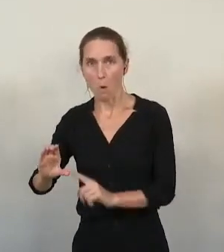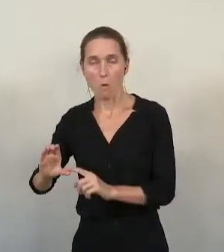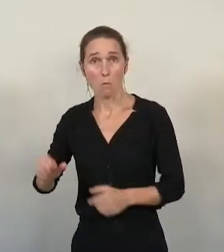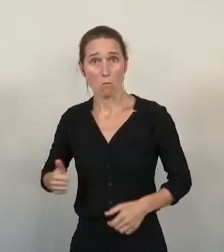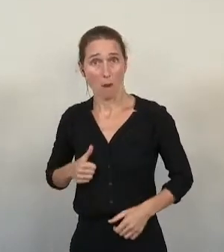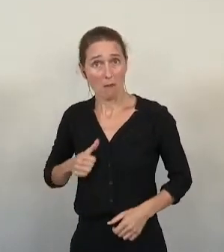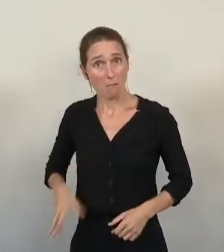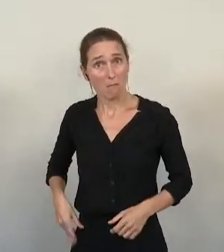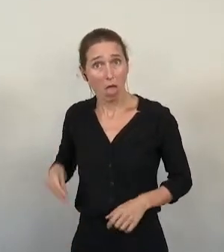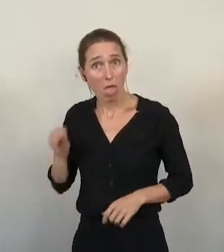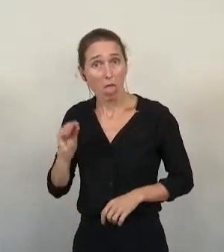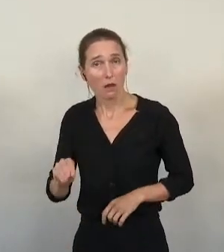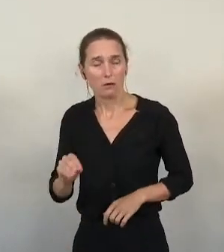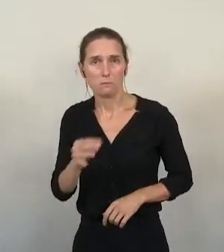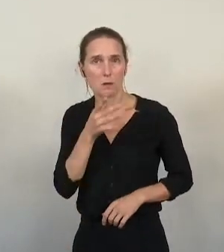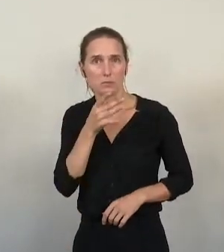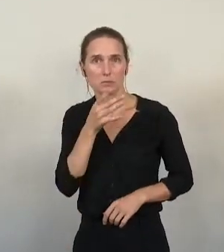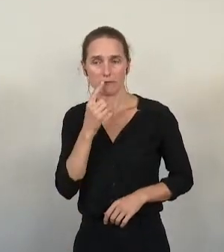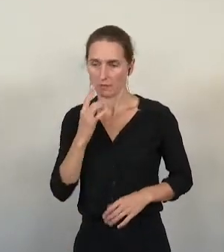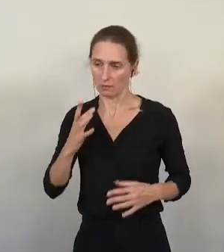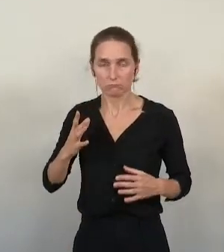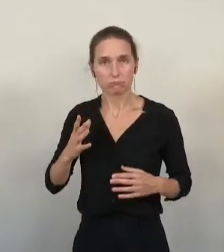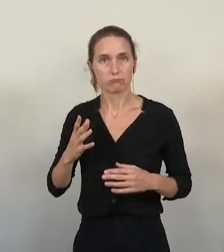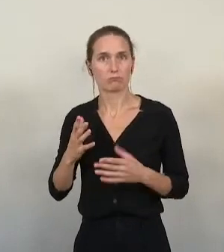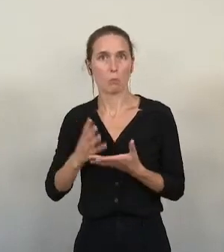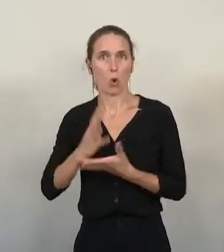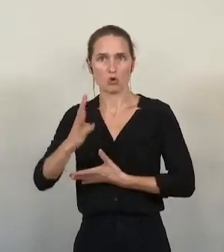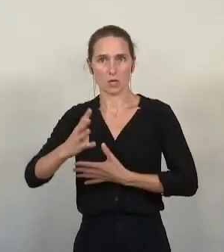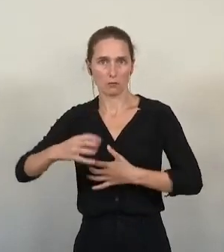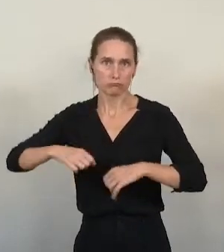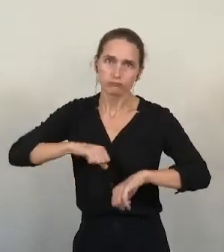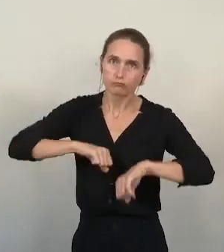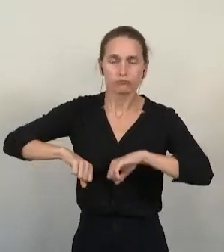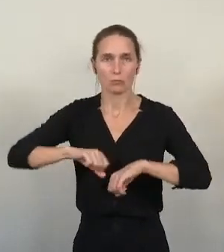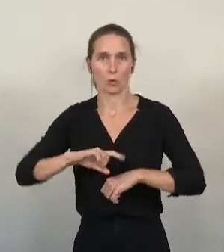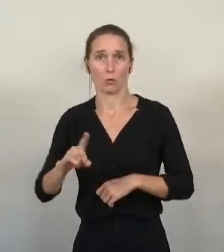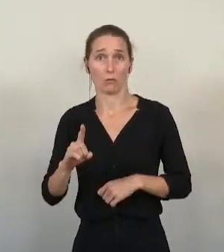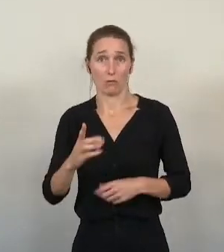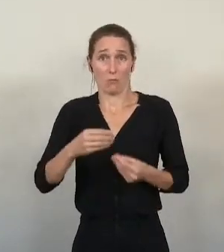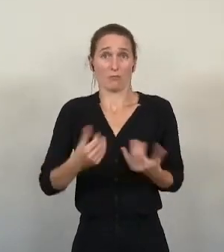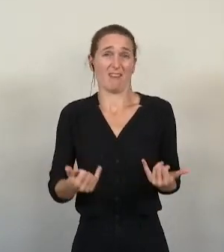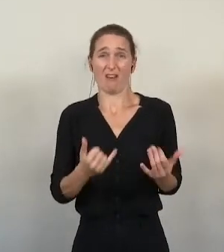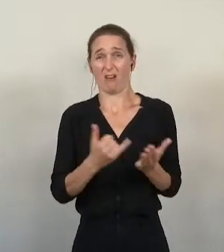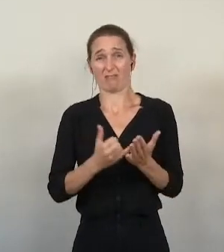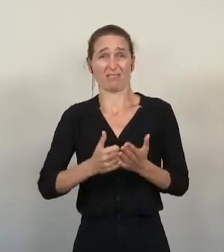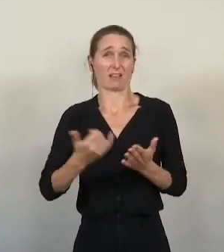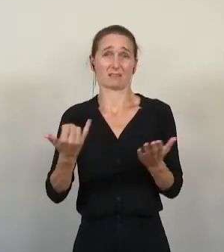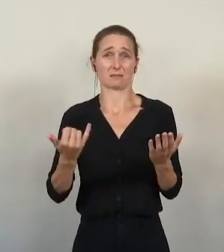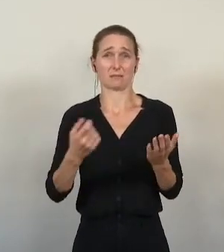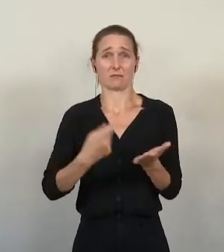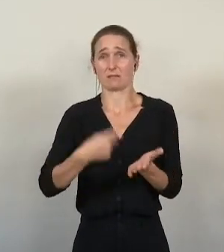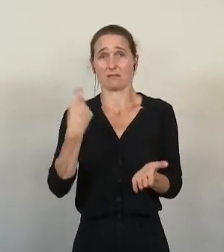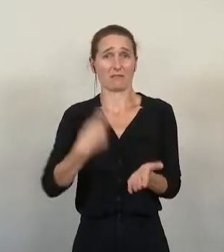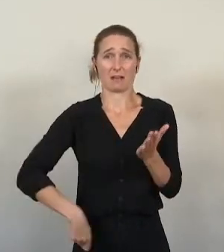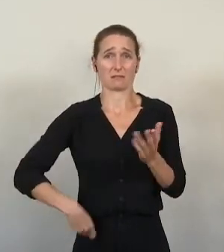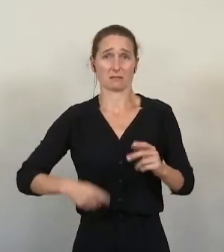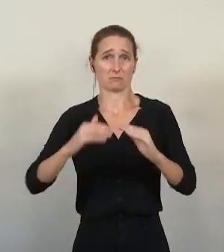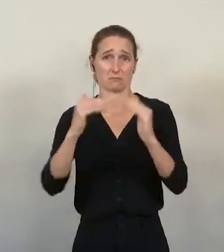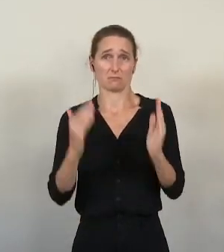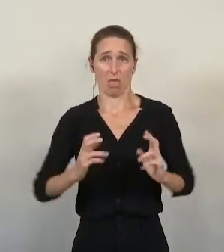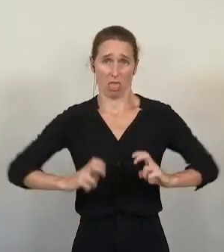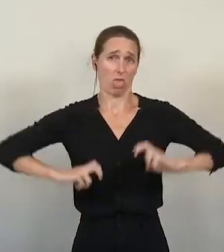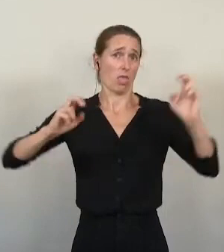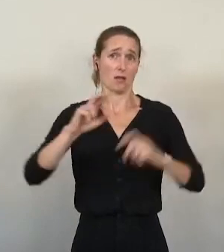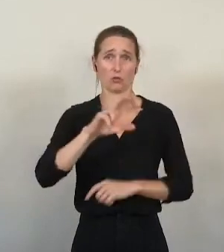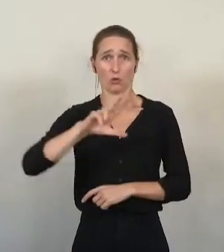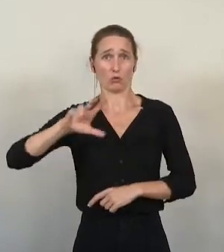'il se lance dans un tel projet, maintenant que vous avez augmenté sa taxe foncière de 32%, soit dit en passant. Une